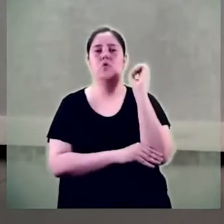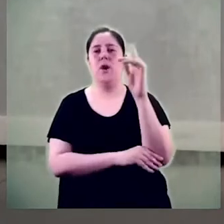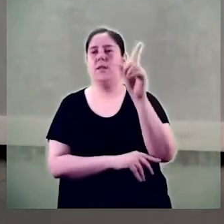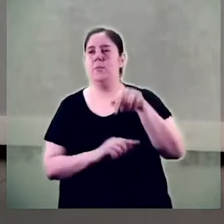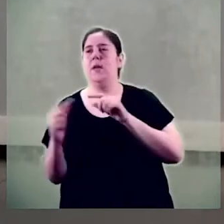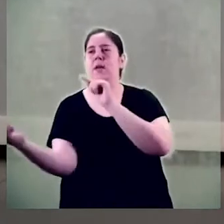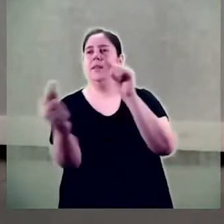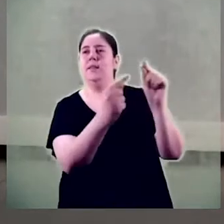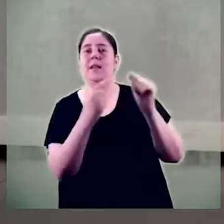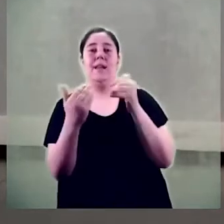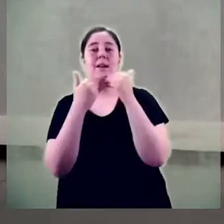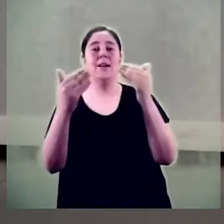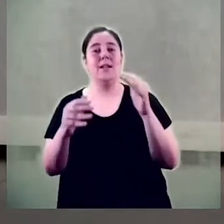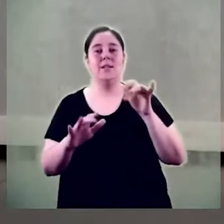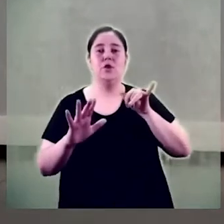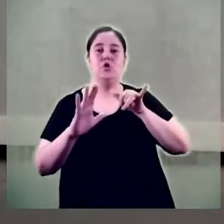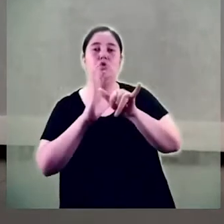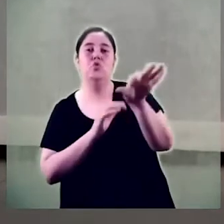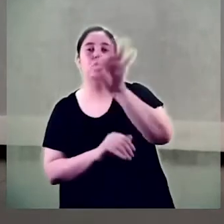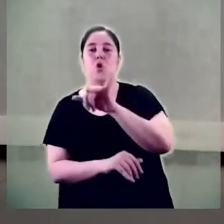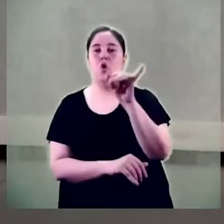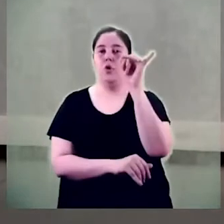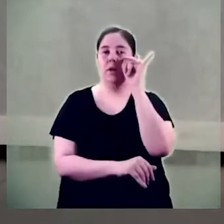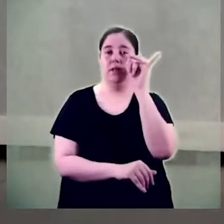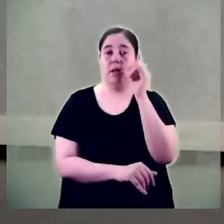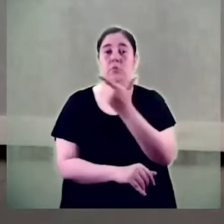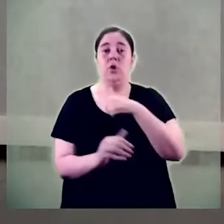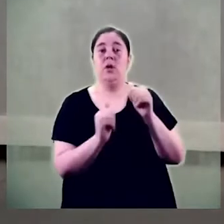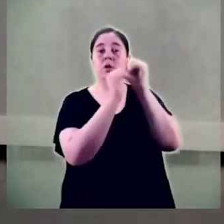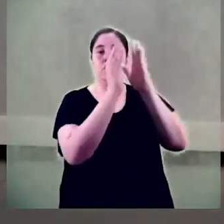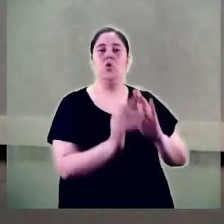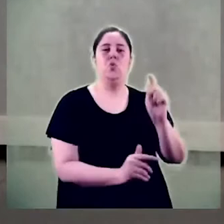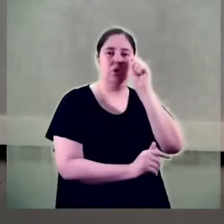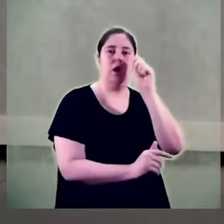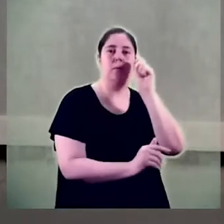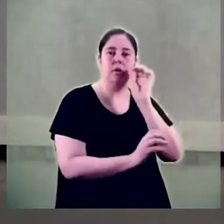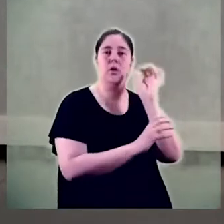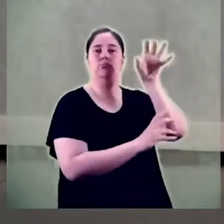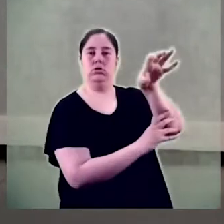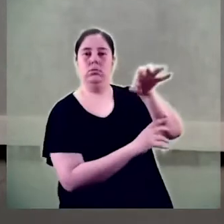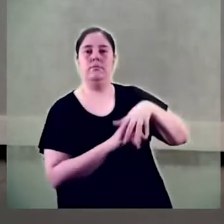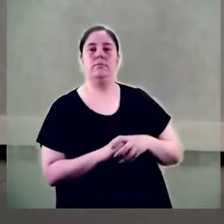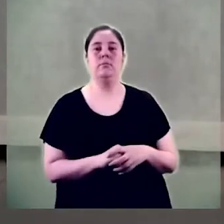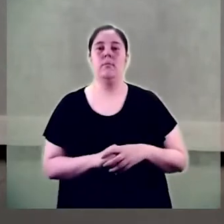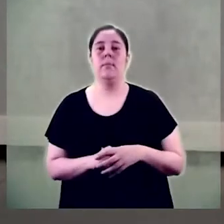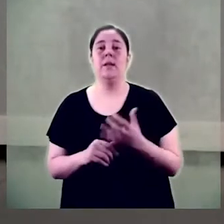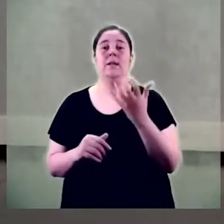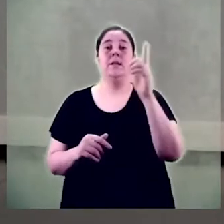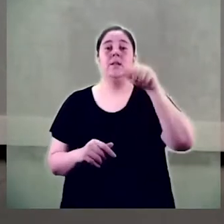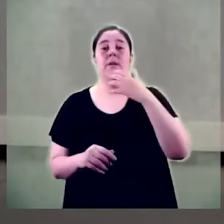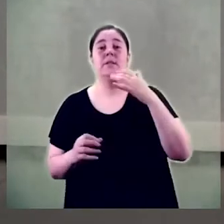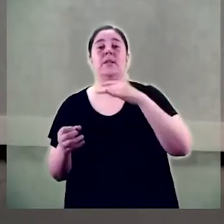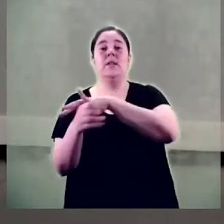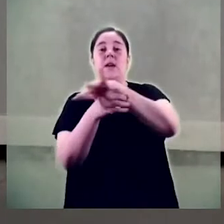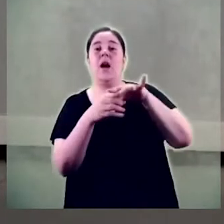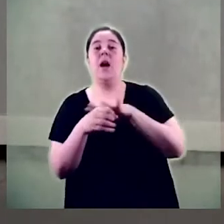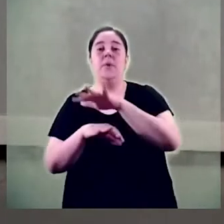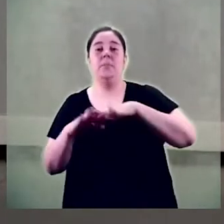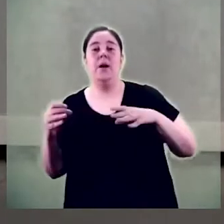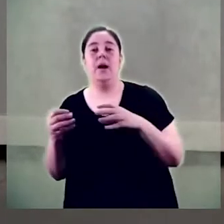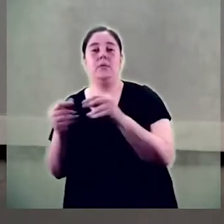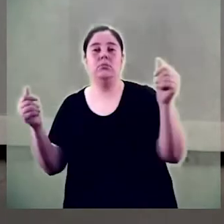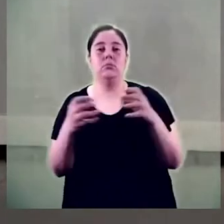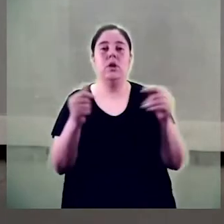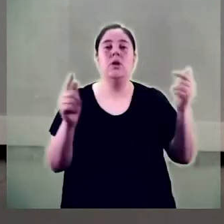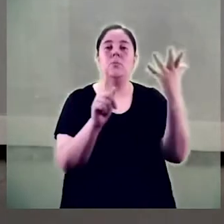YouTube i d'Instagram que podeu trobar publicats a la web de l'Observatori. En l'àmbit de la reivindicació de les violències de gènere recordar que